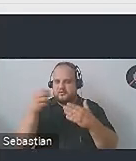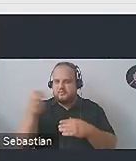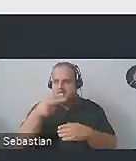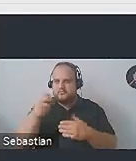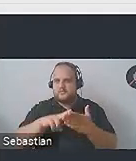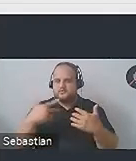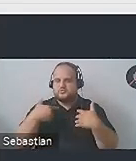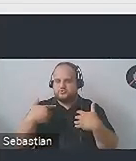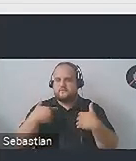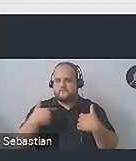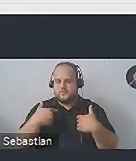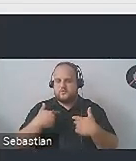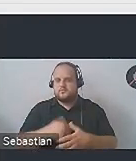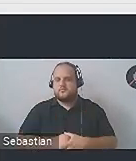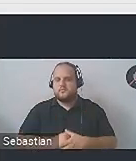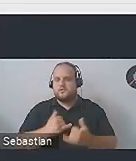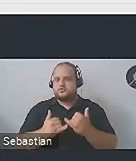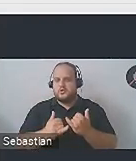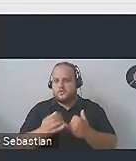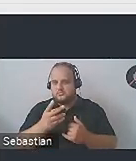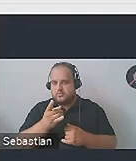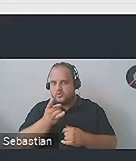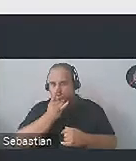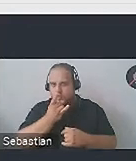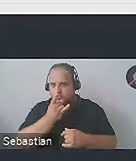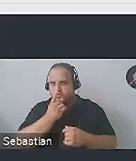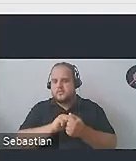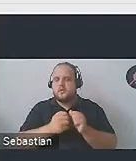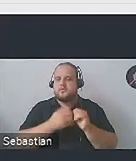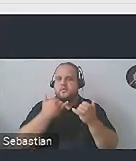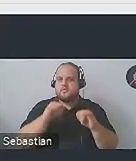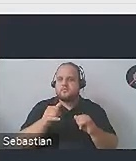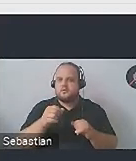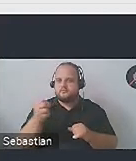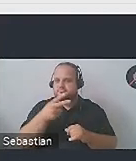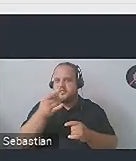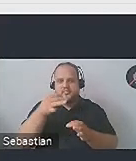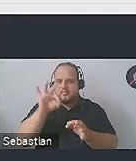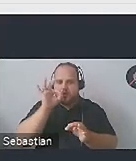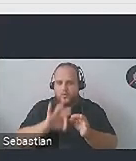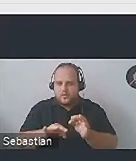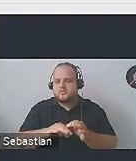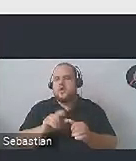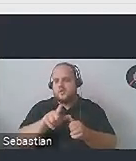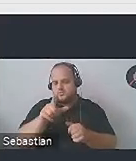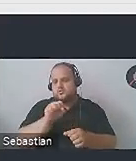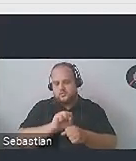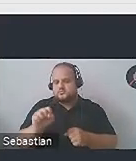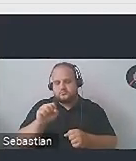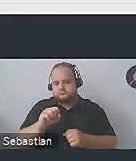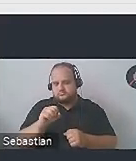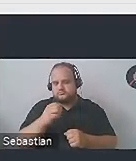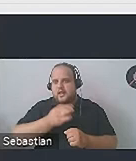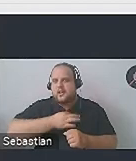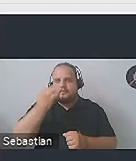żywo. Nawet jeżeli taki YouTube czy jakiś inny serwis generuje napisy nieidealne, to jest to wciąż o niebo lepiej,